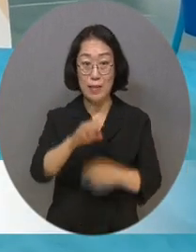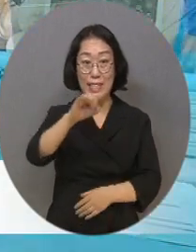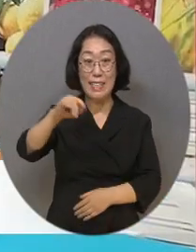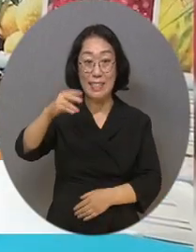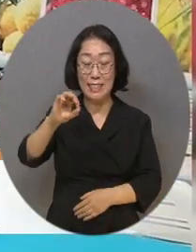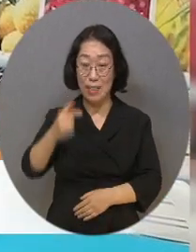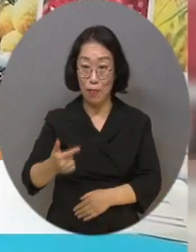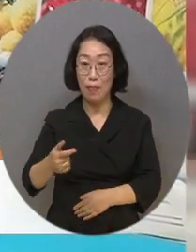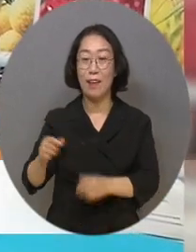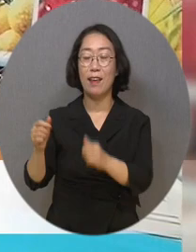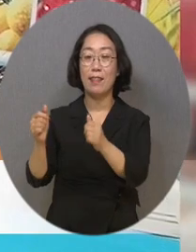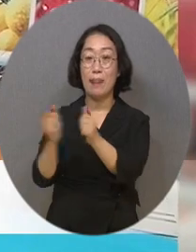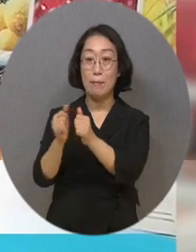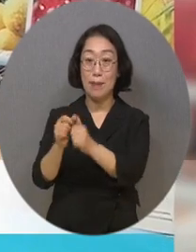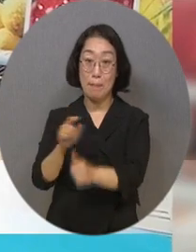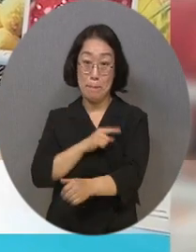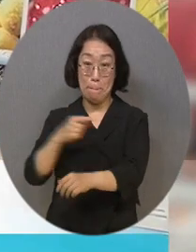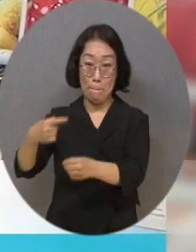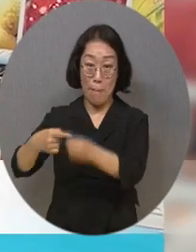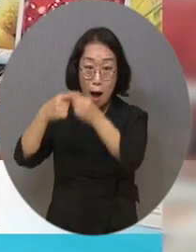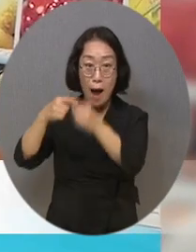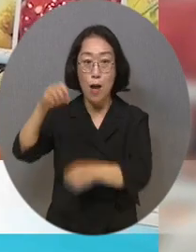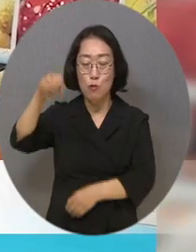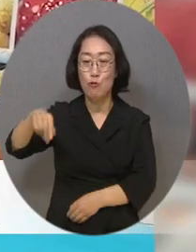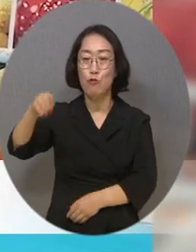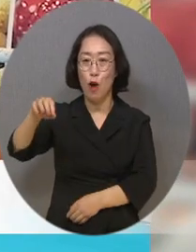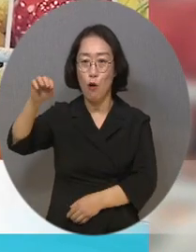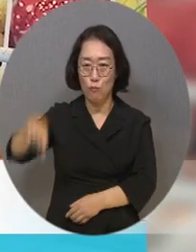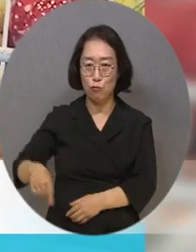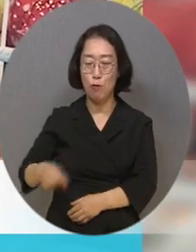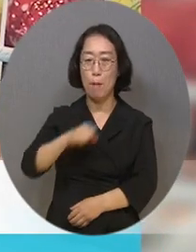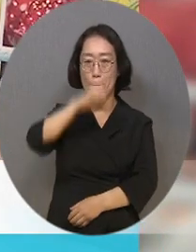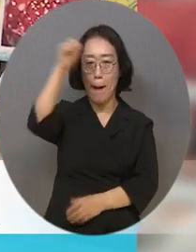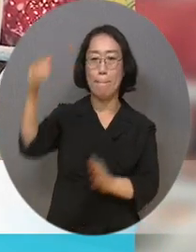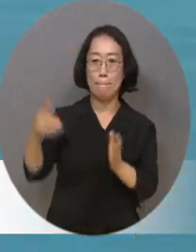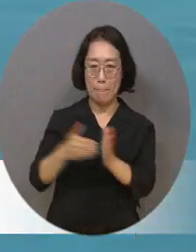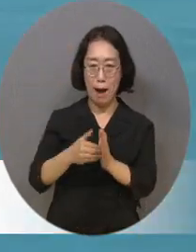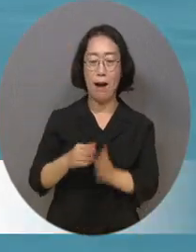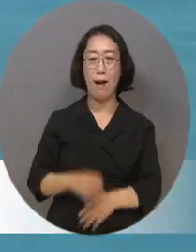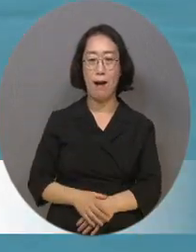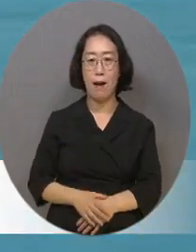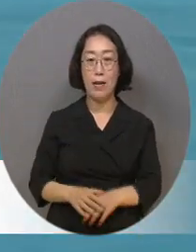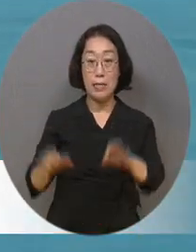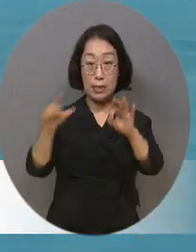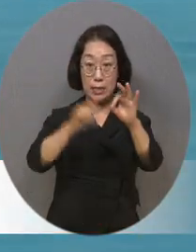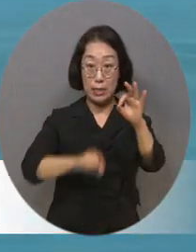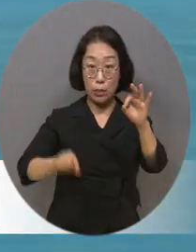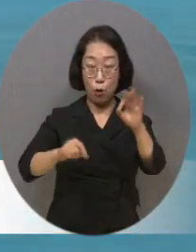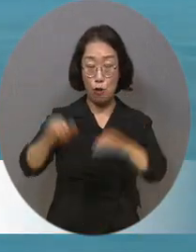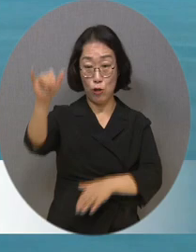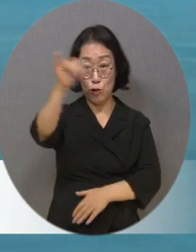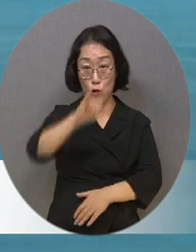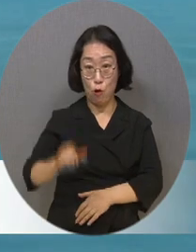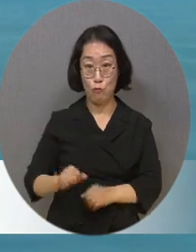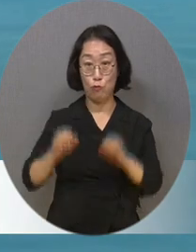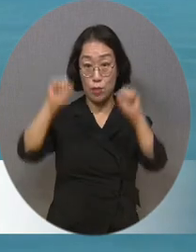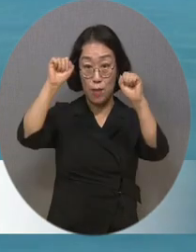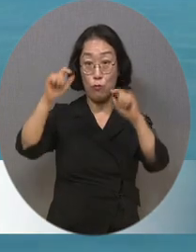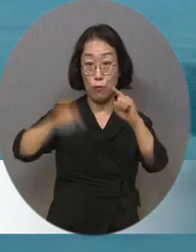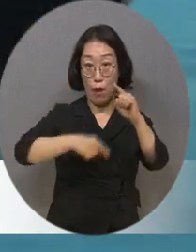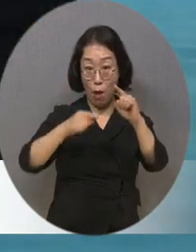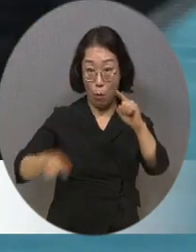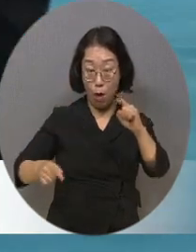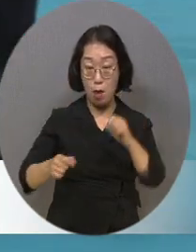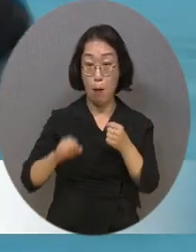남자 최우수 선수상은 류경무 선수가 차지했습니다. 오는 10월에 있을 전국체전 복싱대회 역시